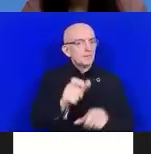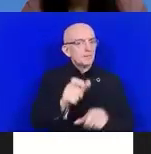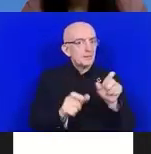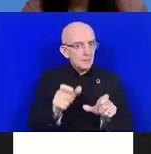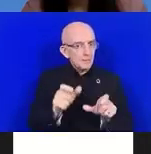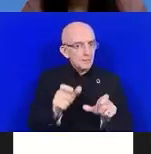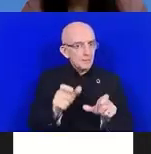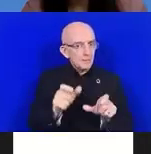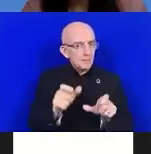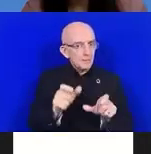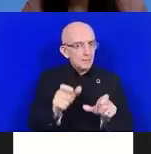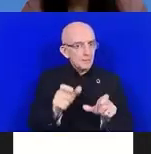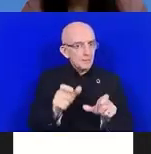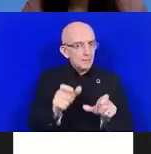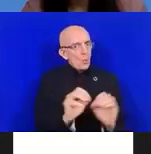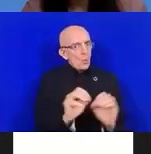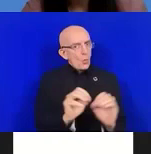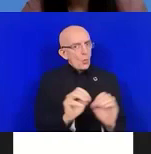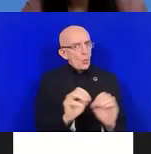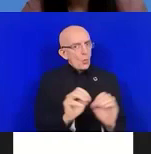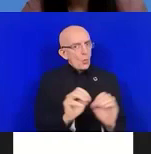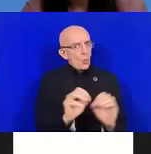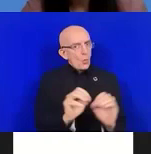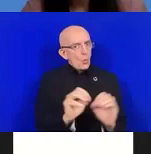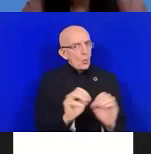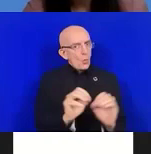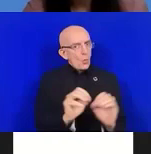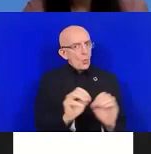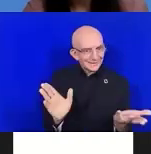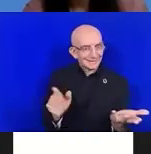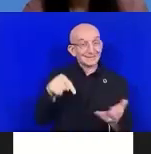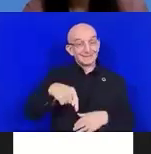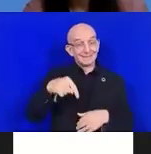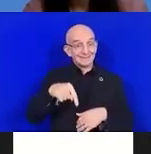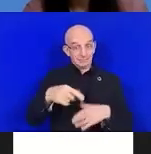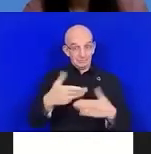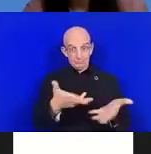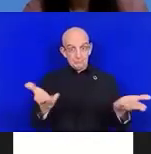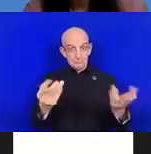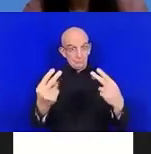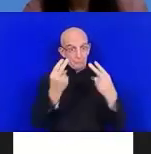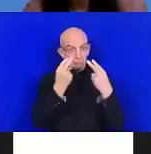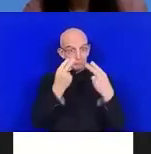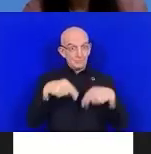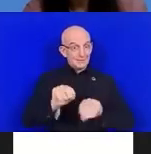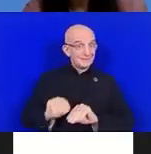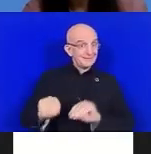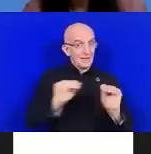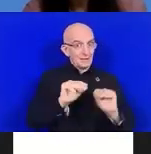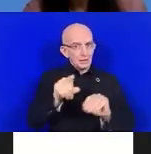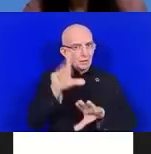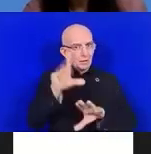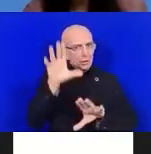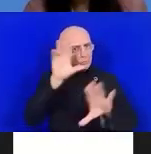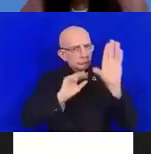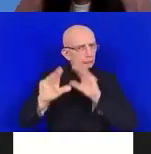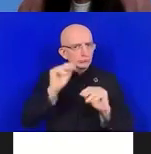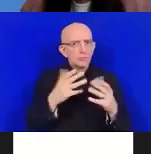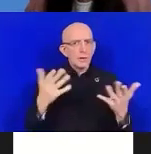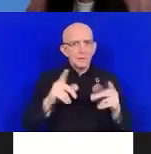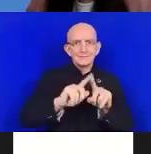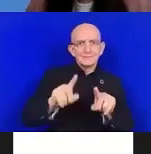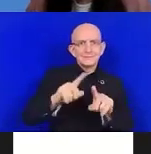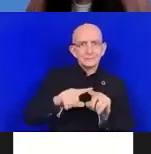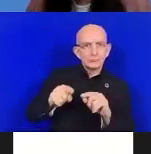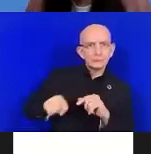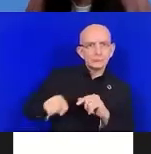des expériences des uns et des autres, notamment des personnes en situation de handicap et des gouverneurs et des dirigeants. De certains